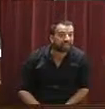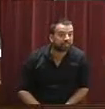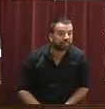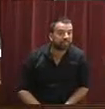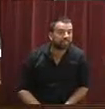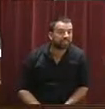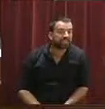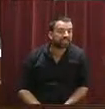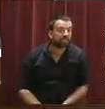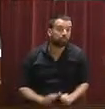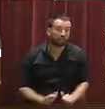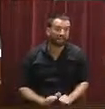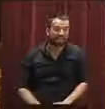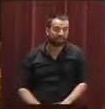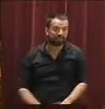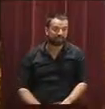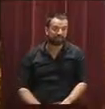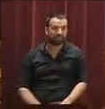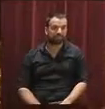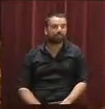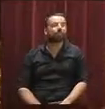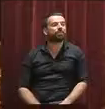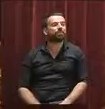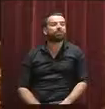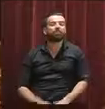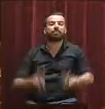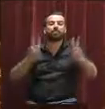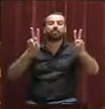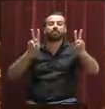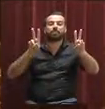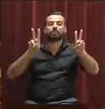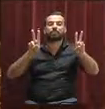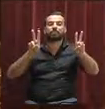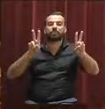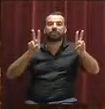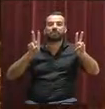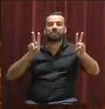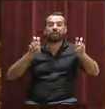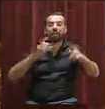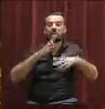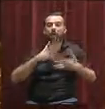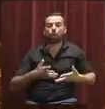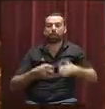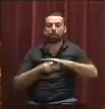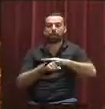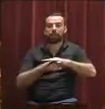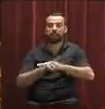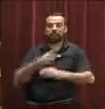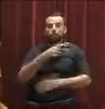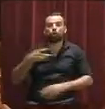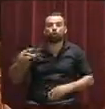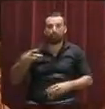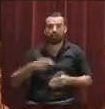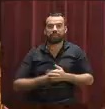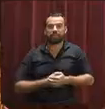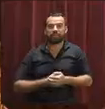Gràcies, entenc que llavors que la qüestió és que ara hi ha un tràmit de dues setmanes per tal